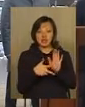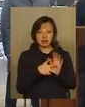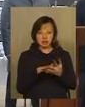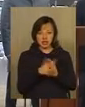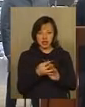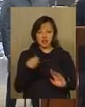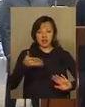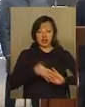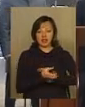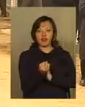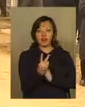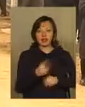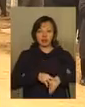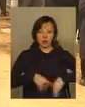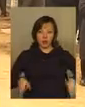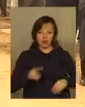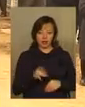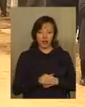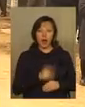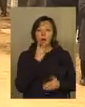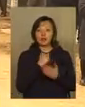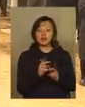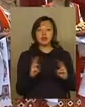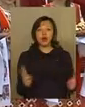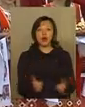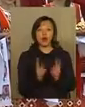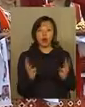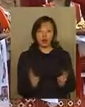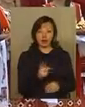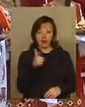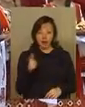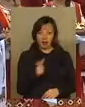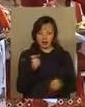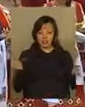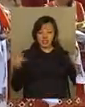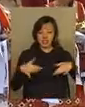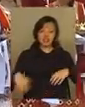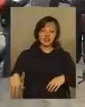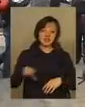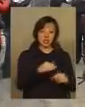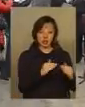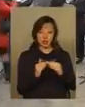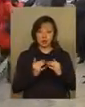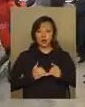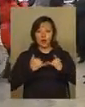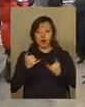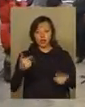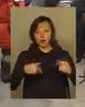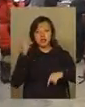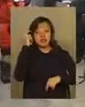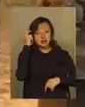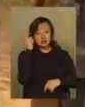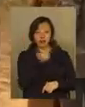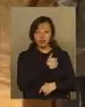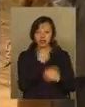витрачено 12 мільйонів гривень. Подивитися, як горить блакитний вогник природного газу зійшлися всі сокільчани. Поважні гості зі столиці